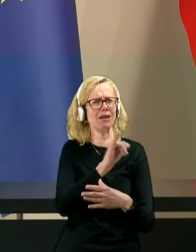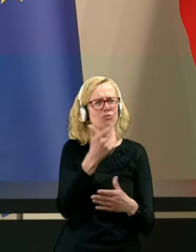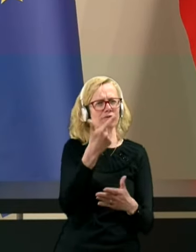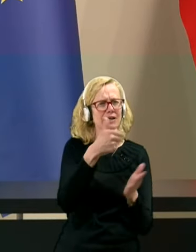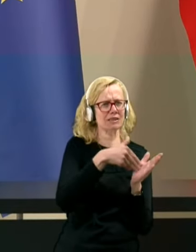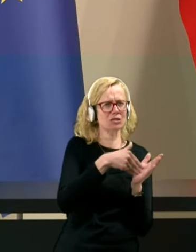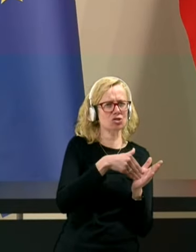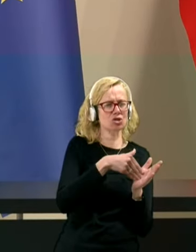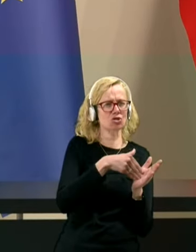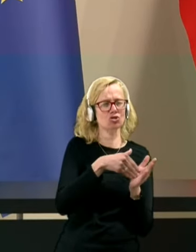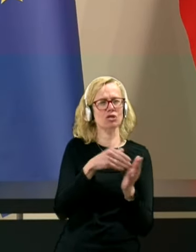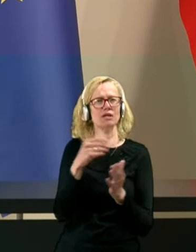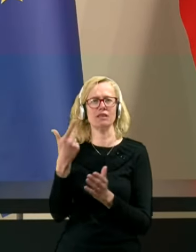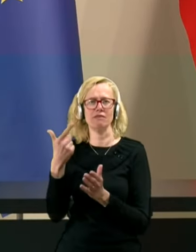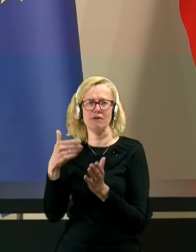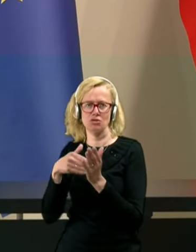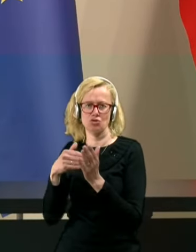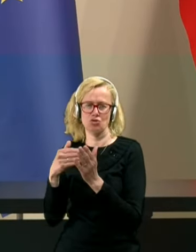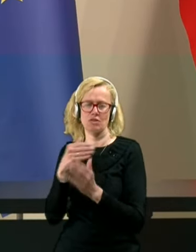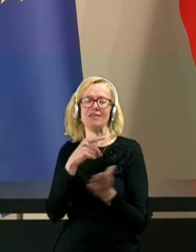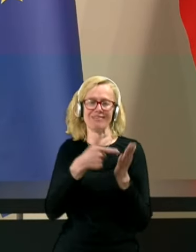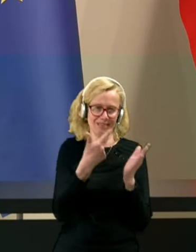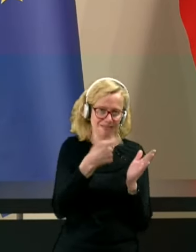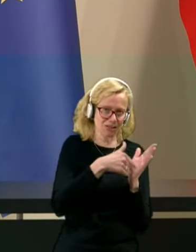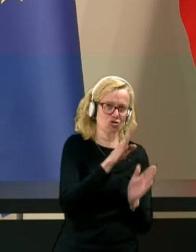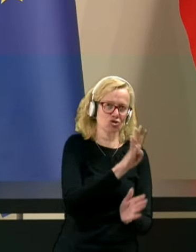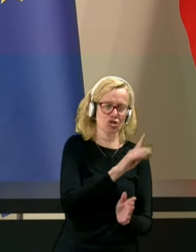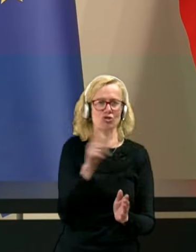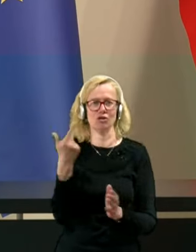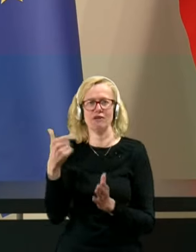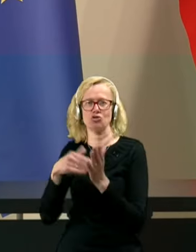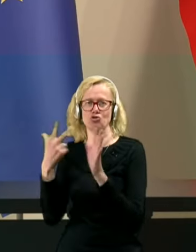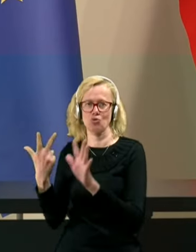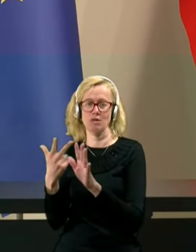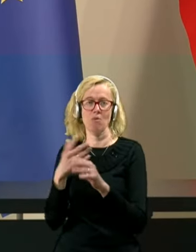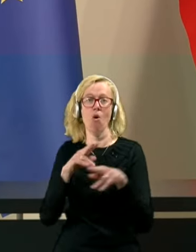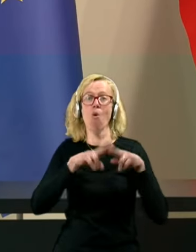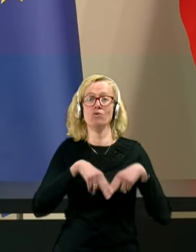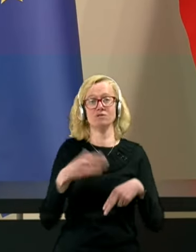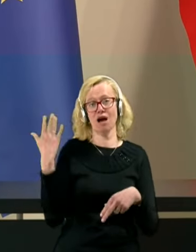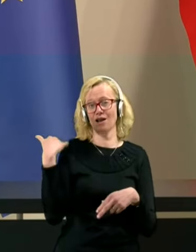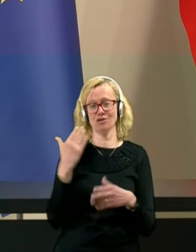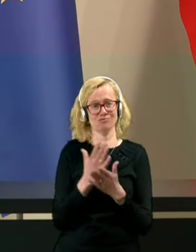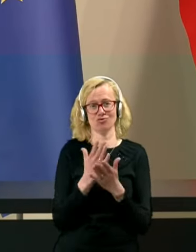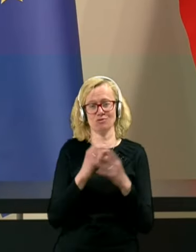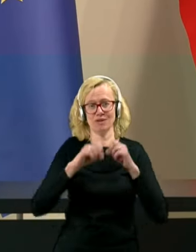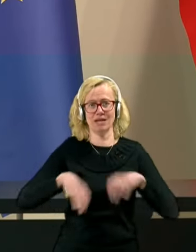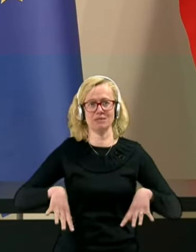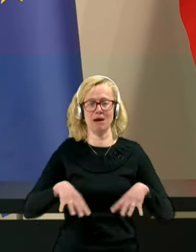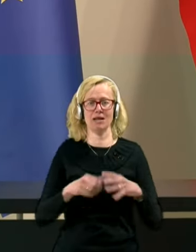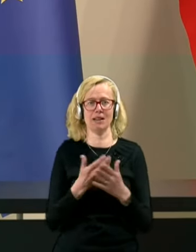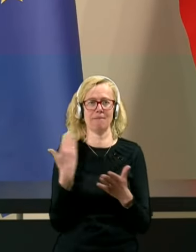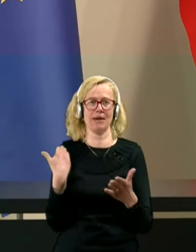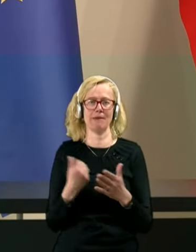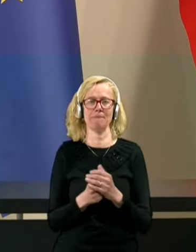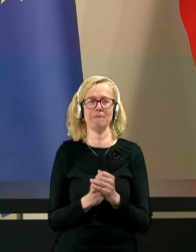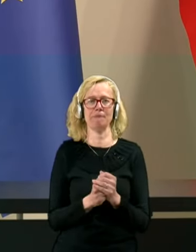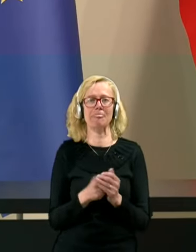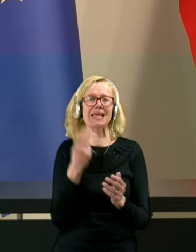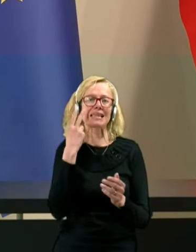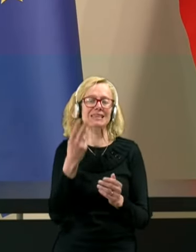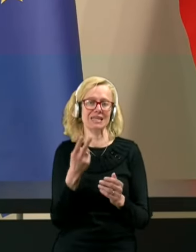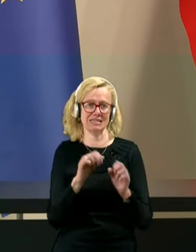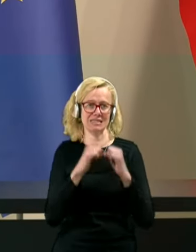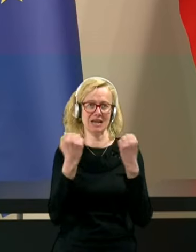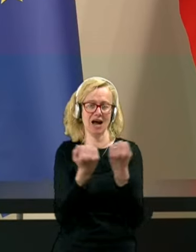2004 in 2008, ko se ostale so prej razpadne. Zdaj, kar se tiče stranke, ki jo